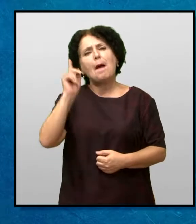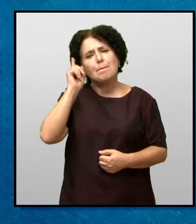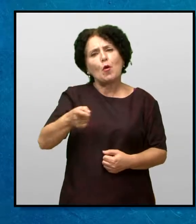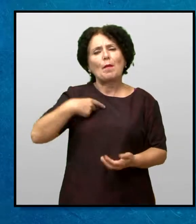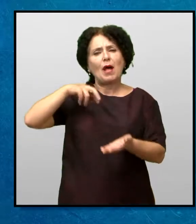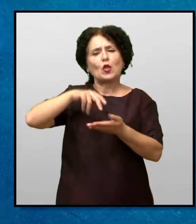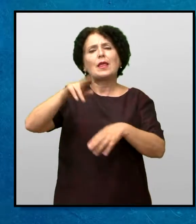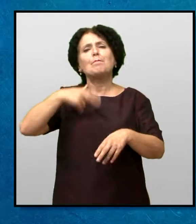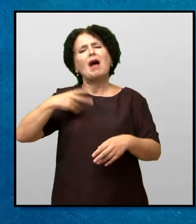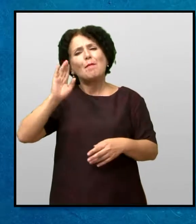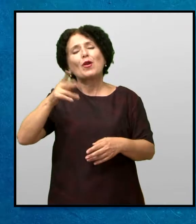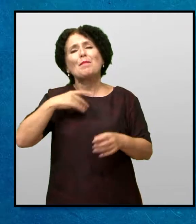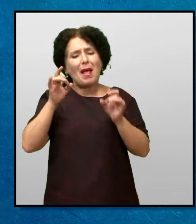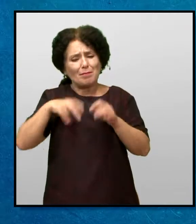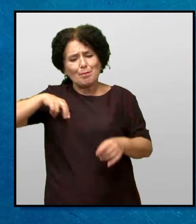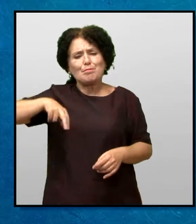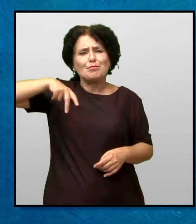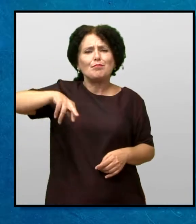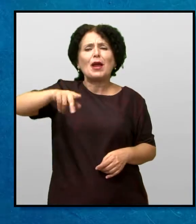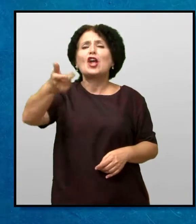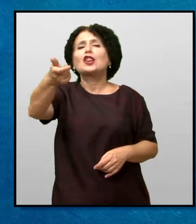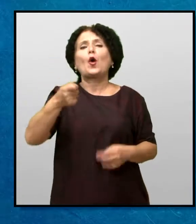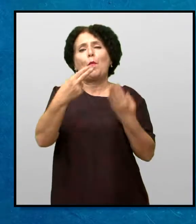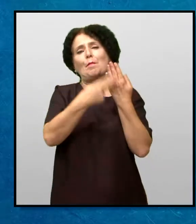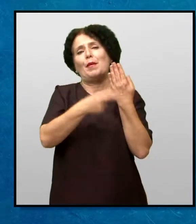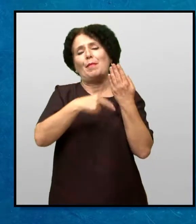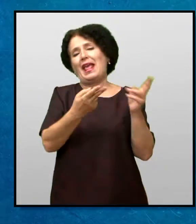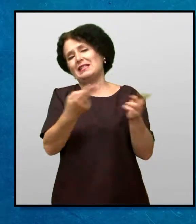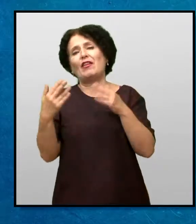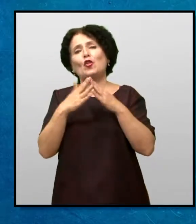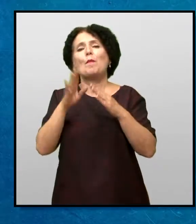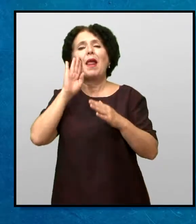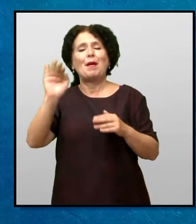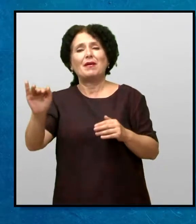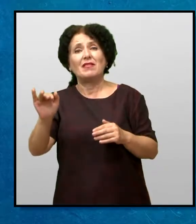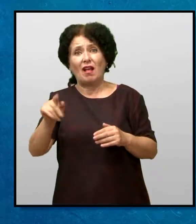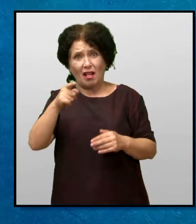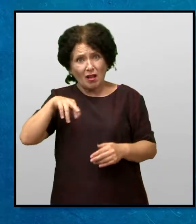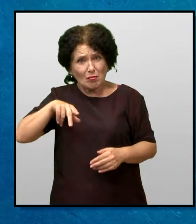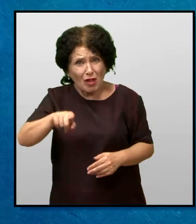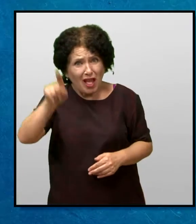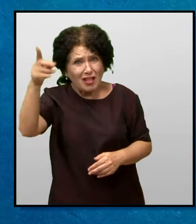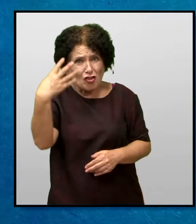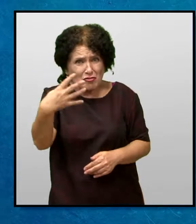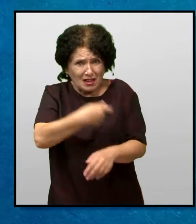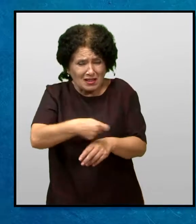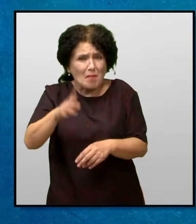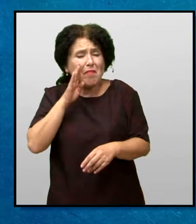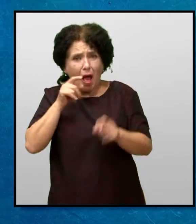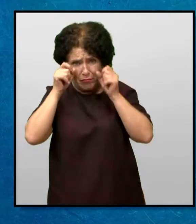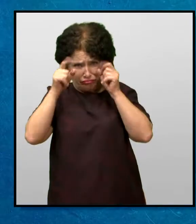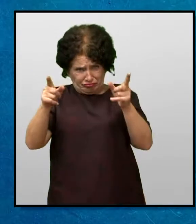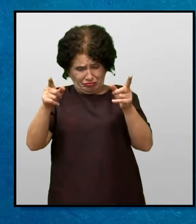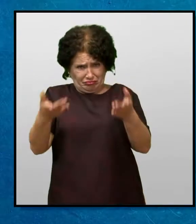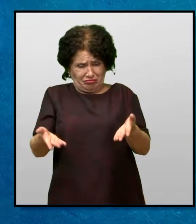Морам да одам пеш до Бала по Библија Рече Мери кога дојде дома Да пешачиш до Бала? Се